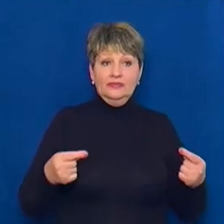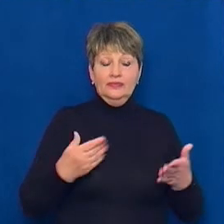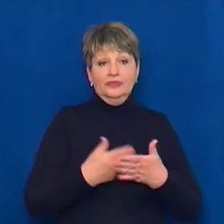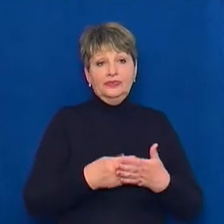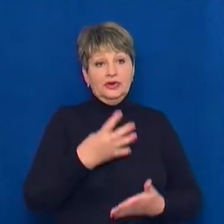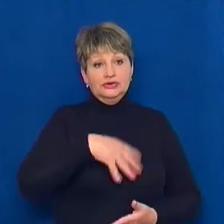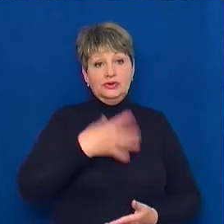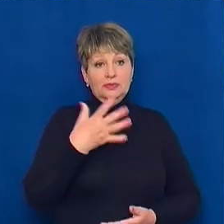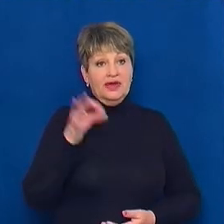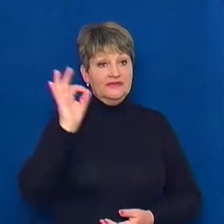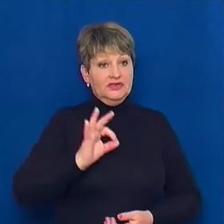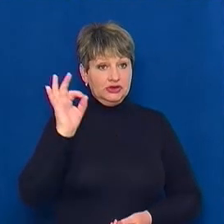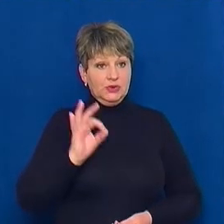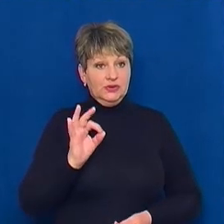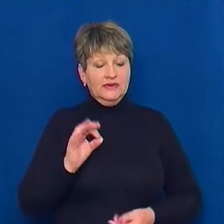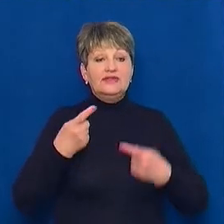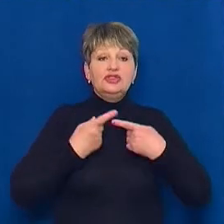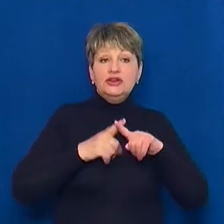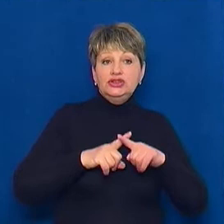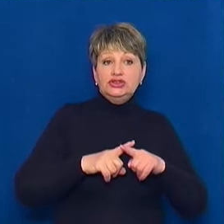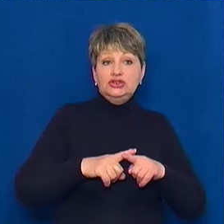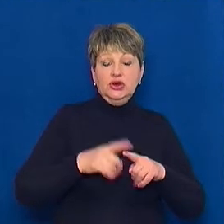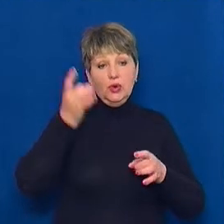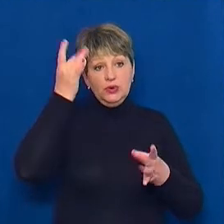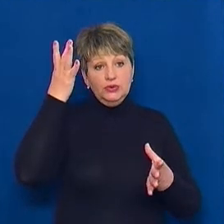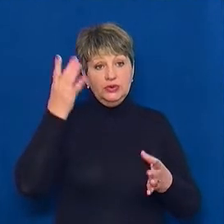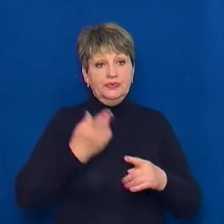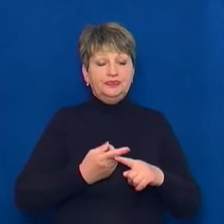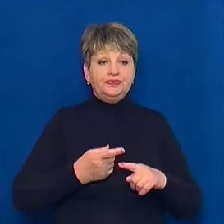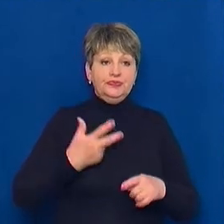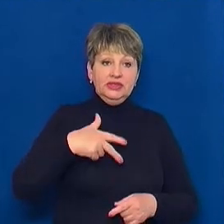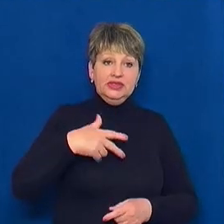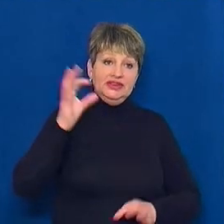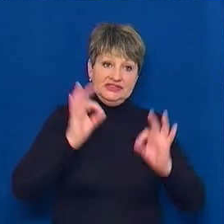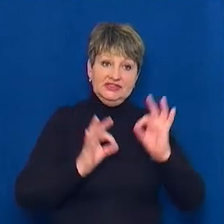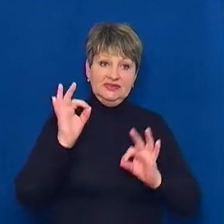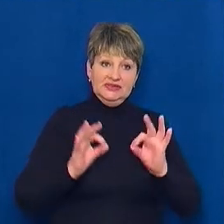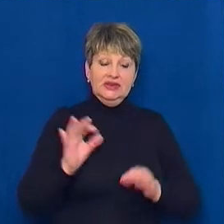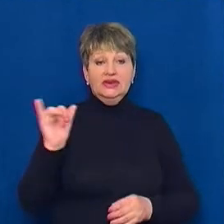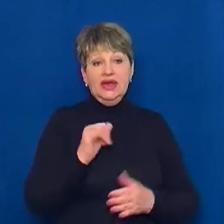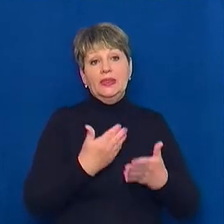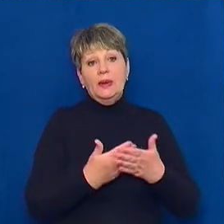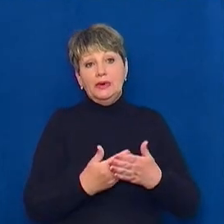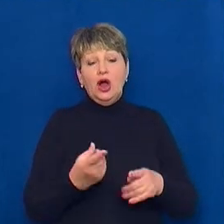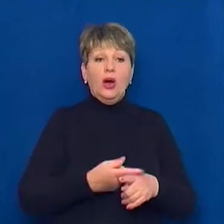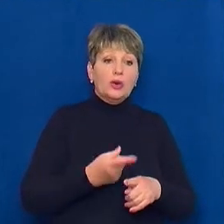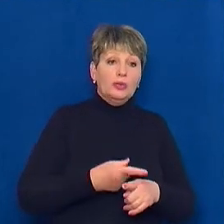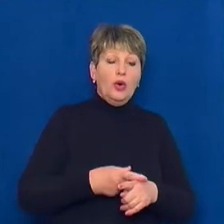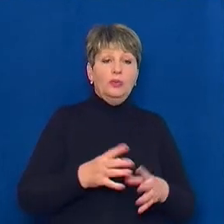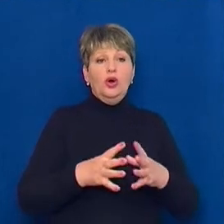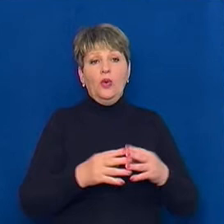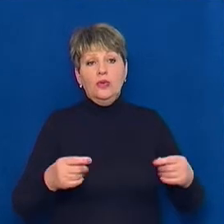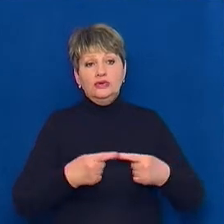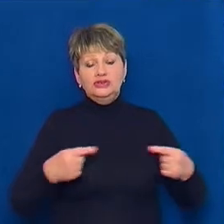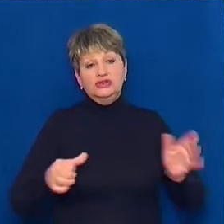45%, технічні культури – близько 30%, і, наприклад, картопля, овочі – близько